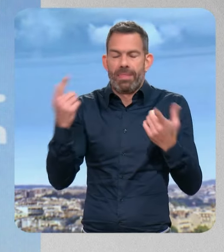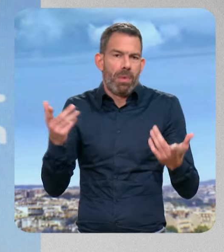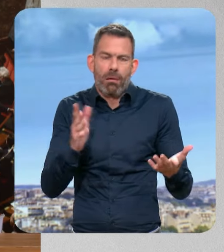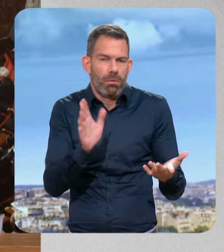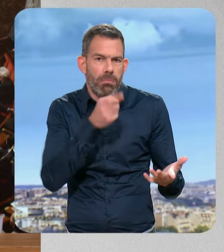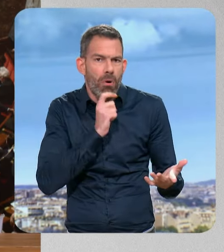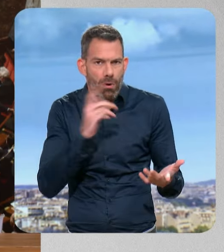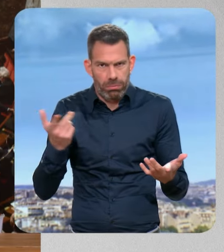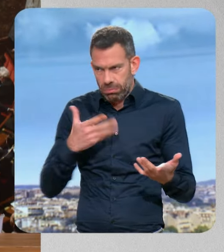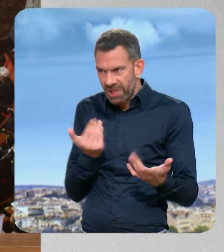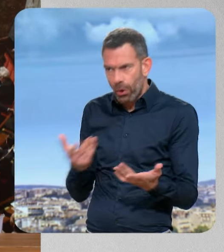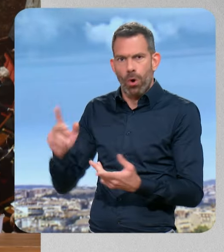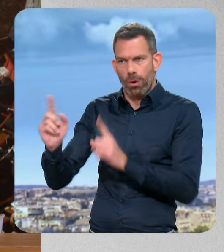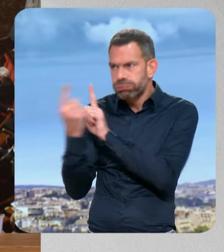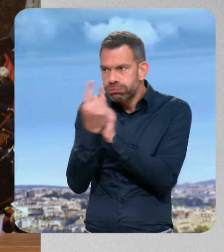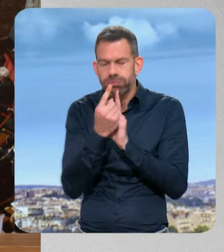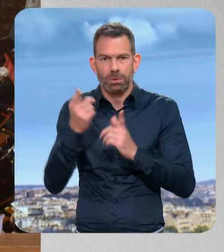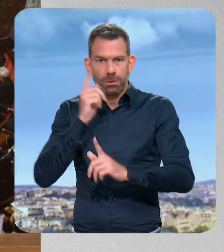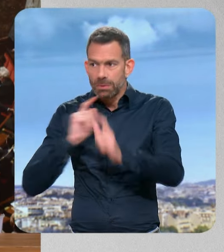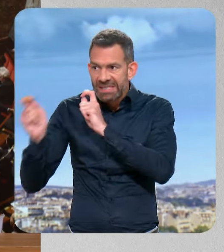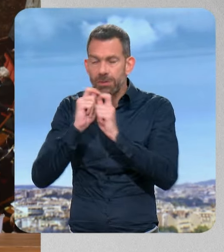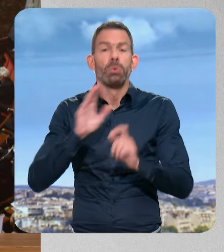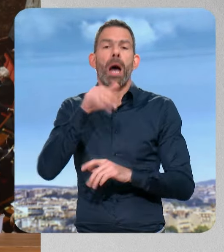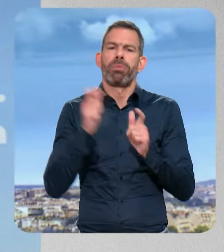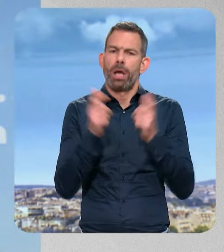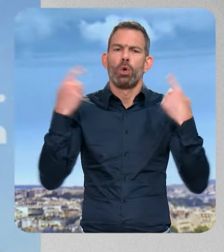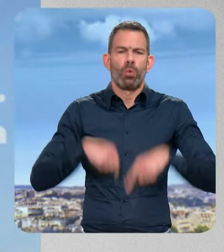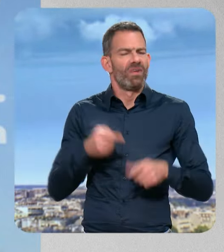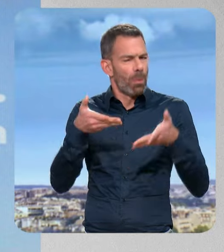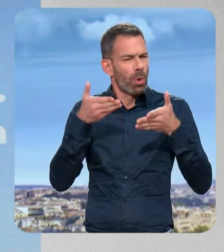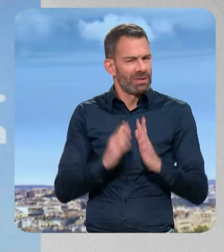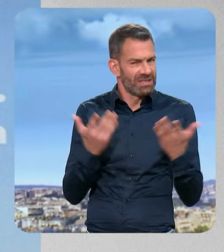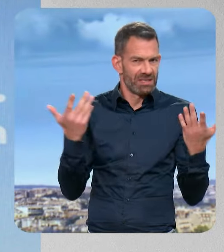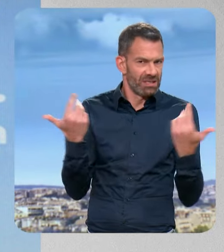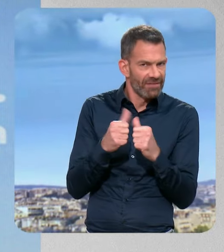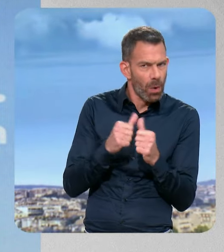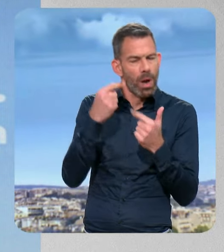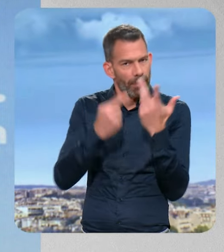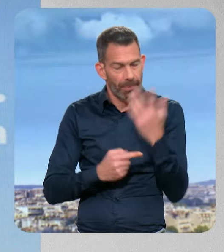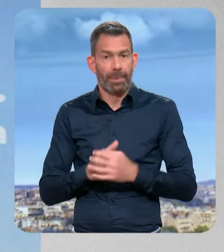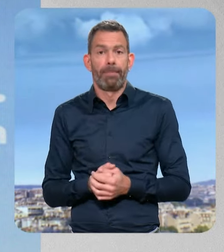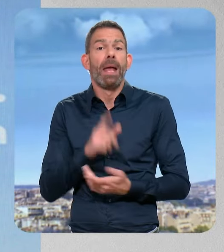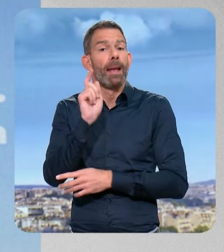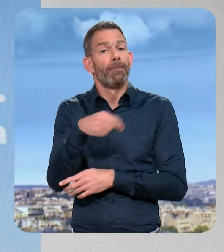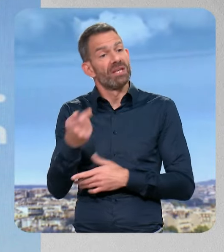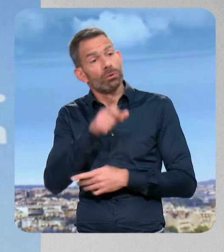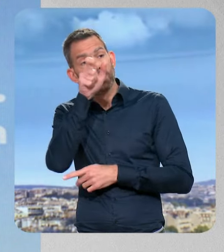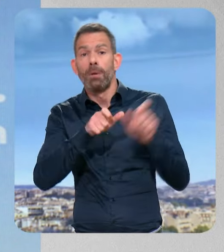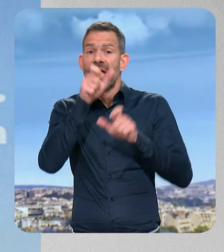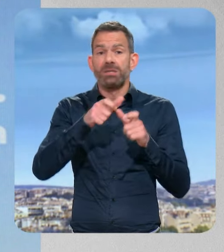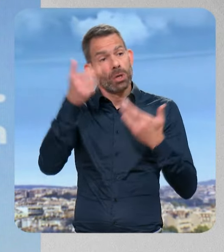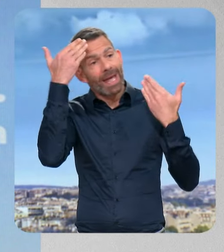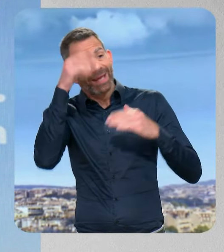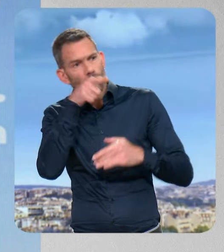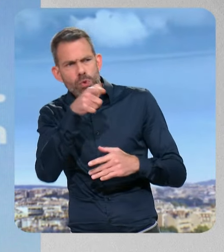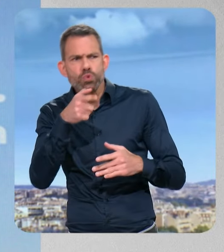aujourd'hui. Et nous allons décider de la position du gouvernement en fonction de ce nous entendrons. Mais, évidemment, nous voulons expulser les étrangers qui